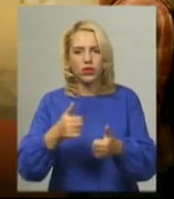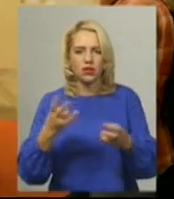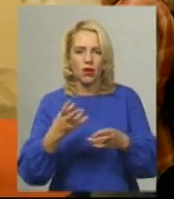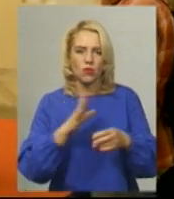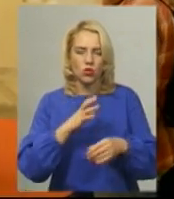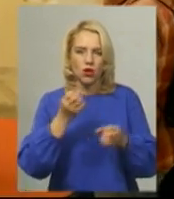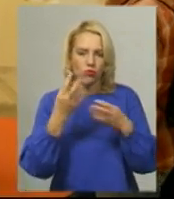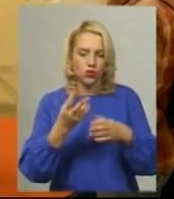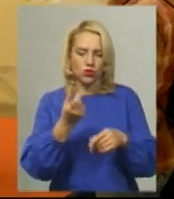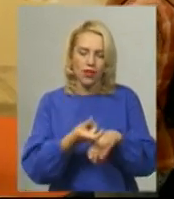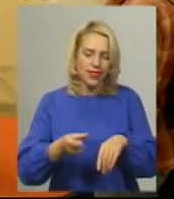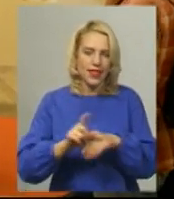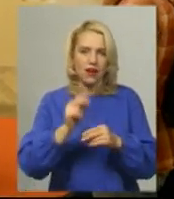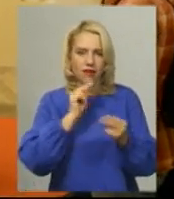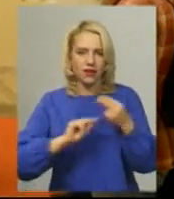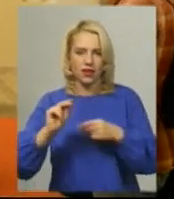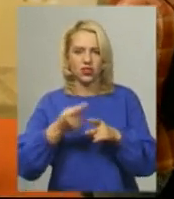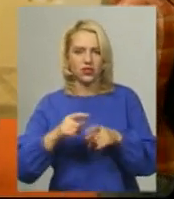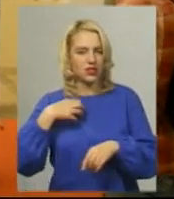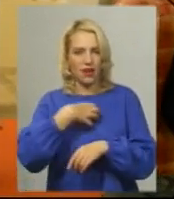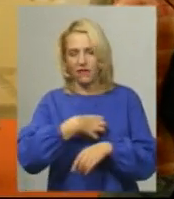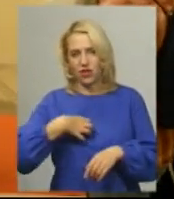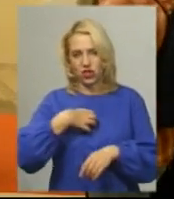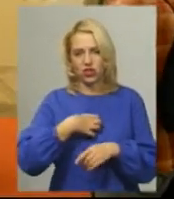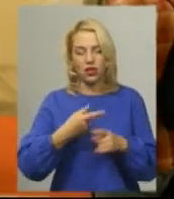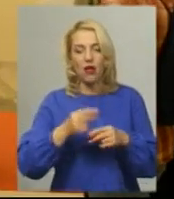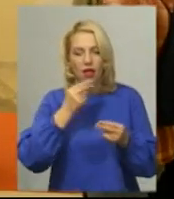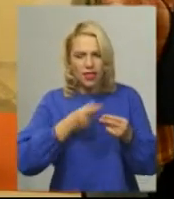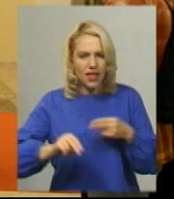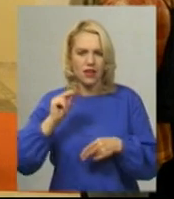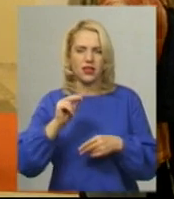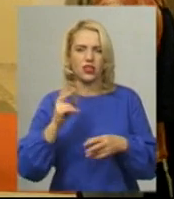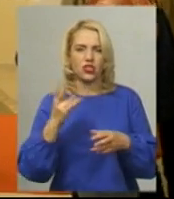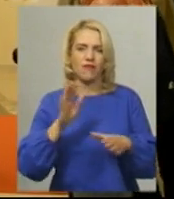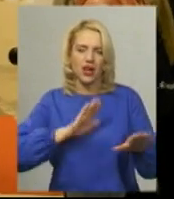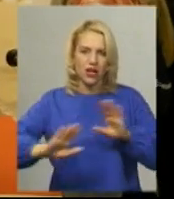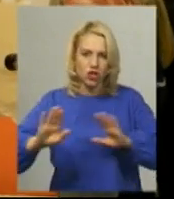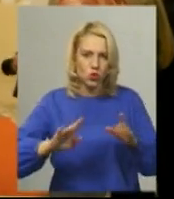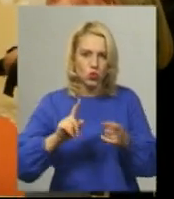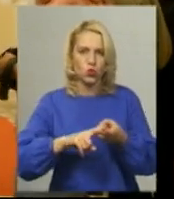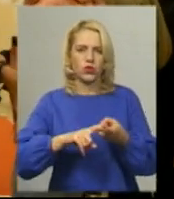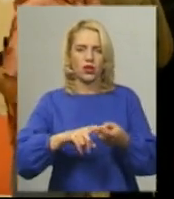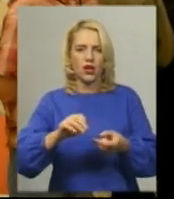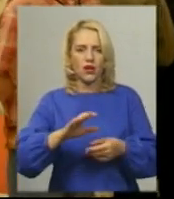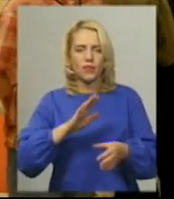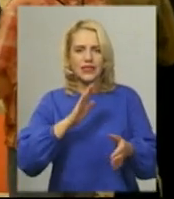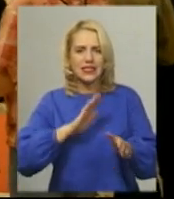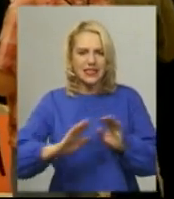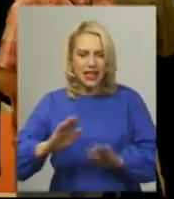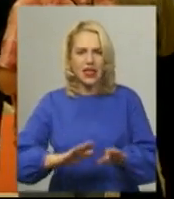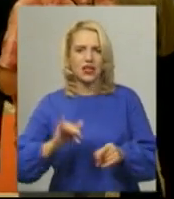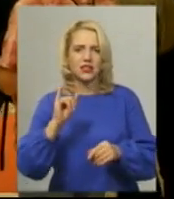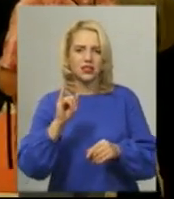найкращим. Всього це один критерій, найважливіший. Найкращим це потрібно бути найкращим в режисурі, найкращим сценаристом,